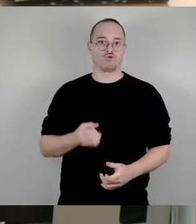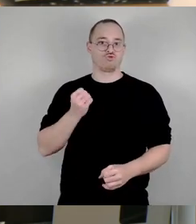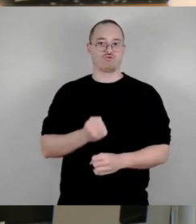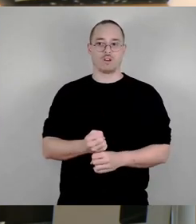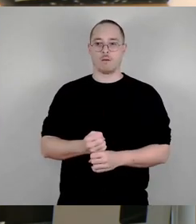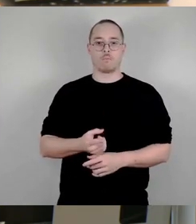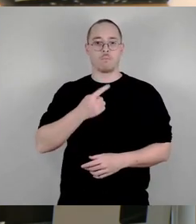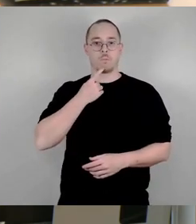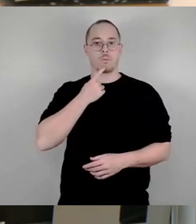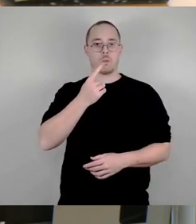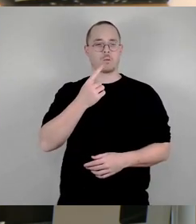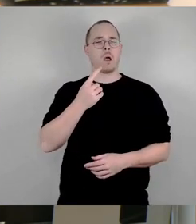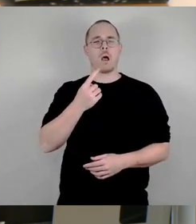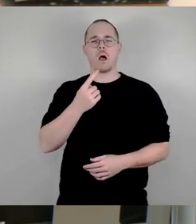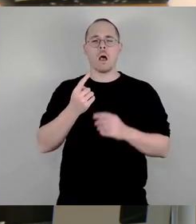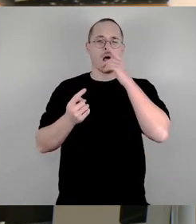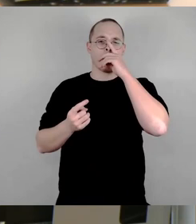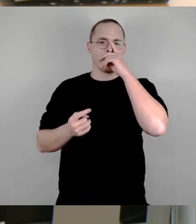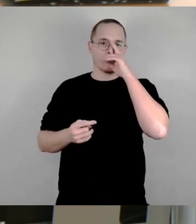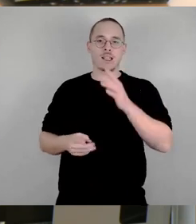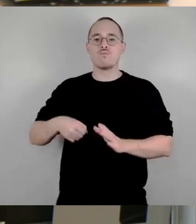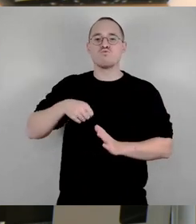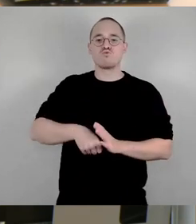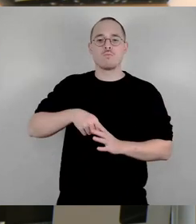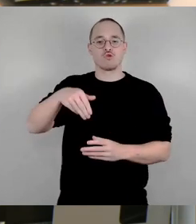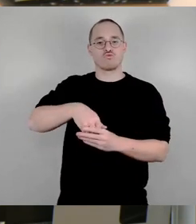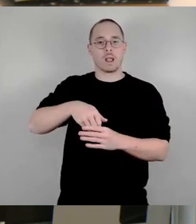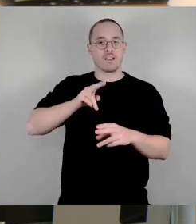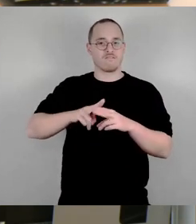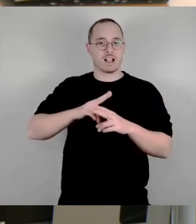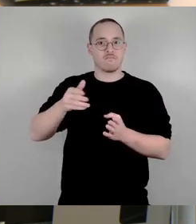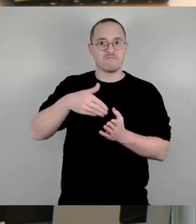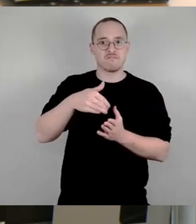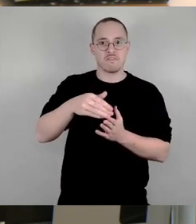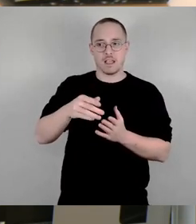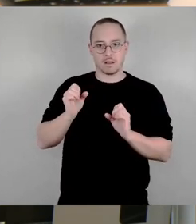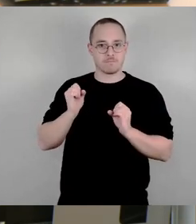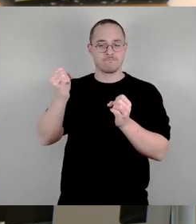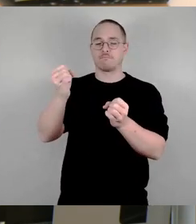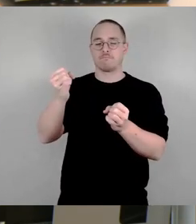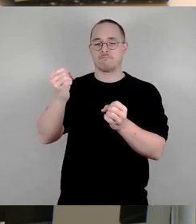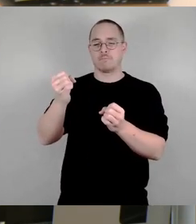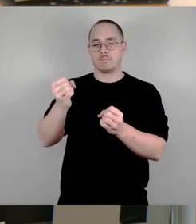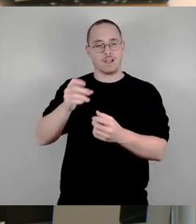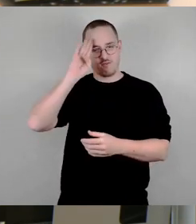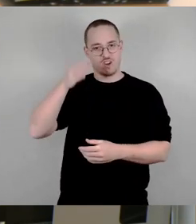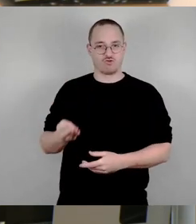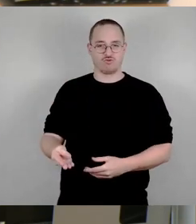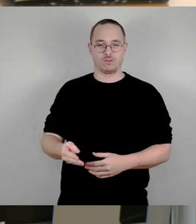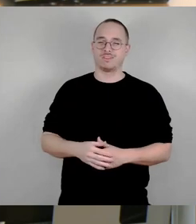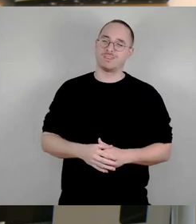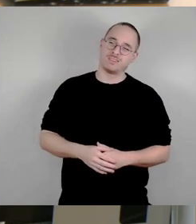Betrieb des Pumpspeicherwerks sei nicht sinnvoll. Aber gerade im Bereich der Energiepolitik